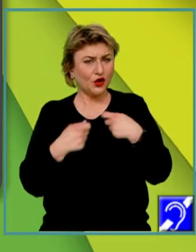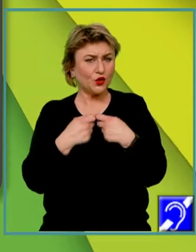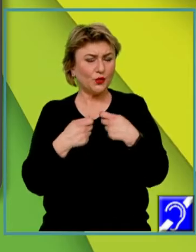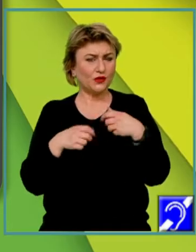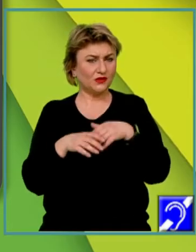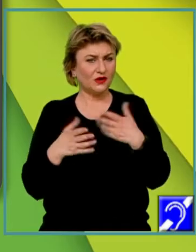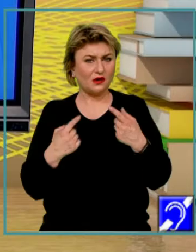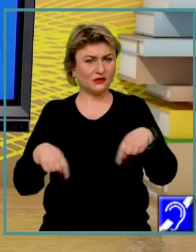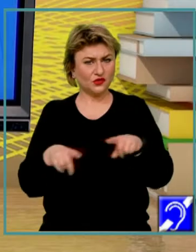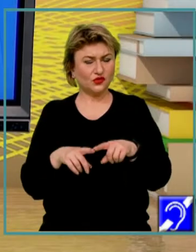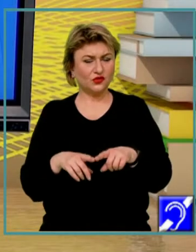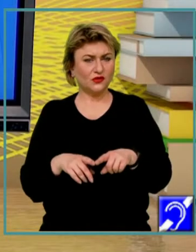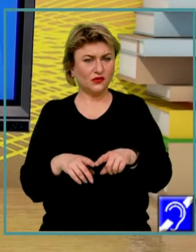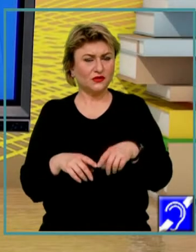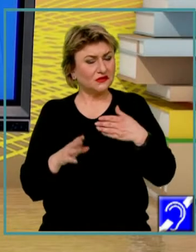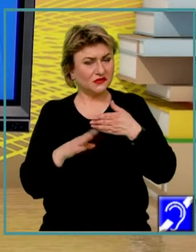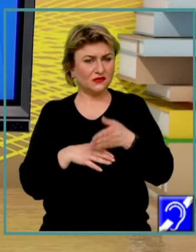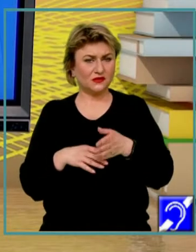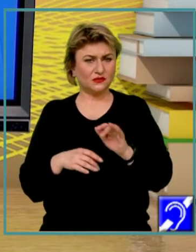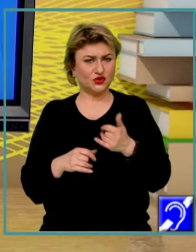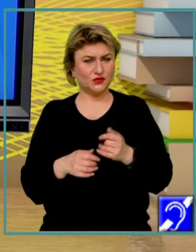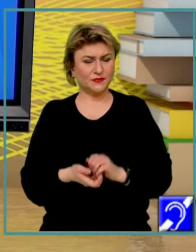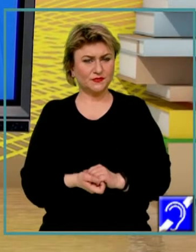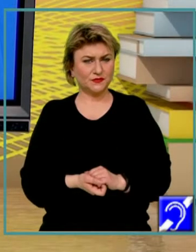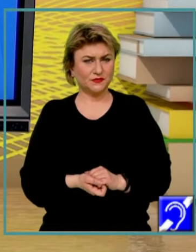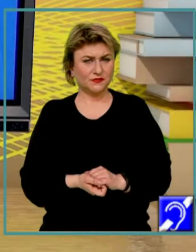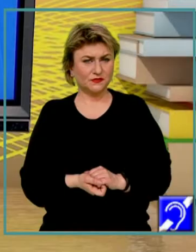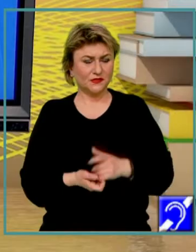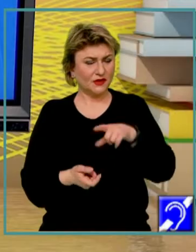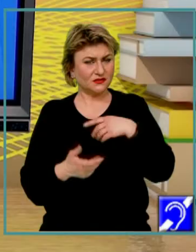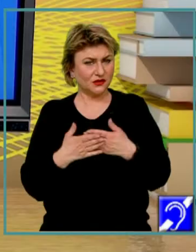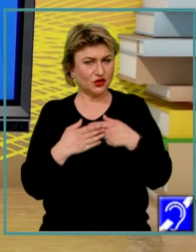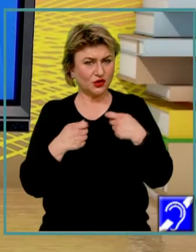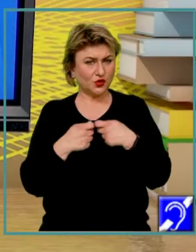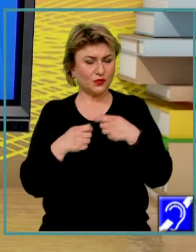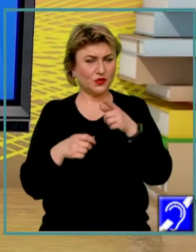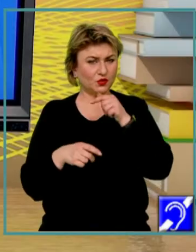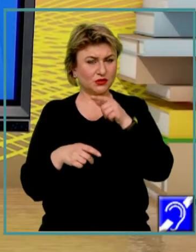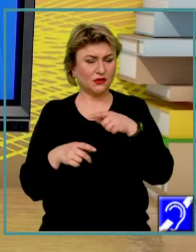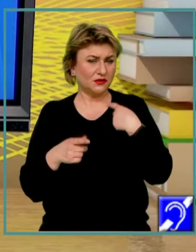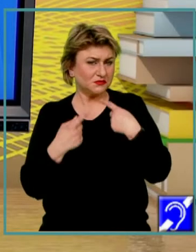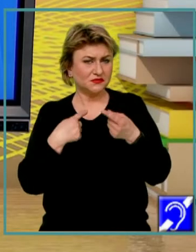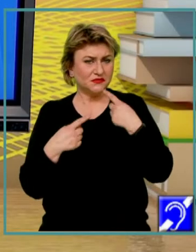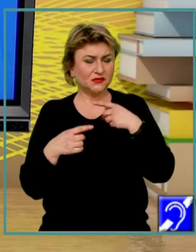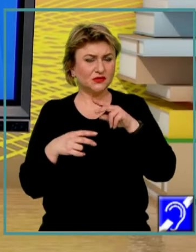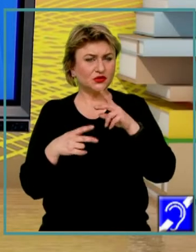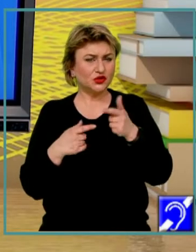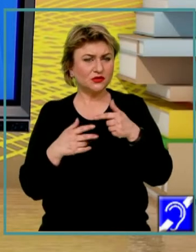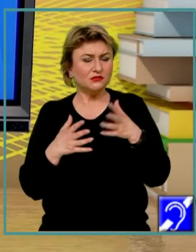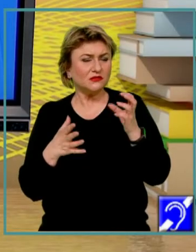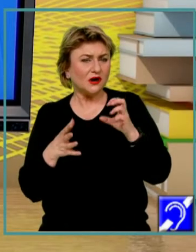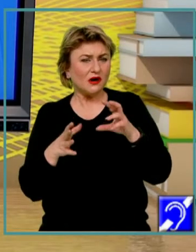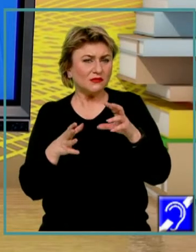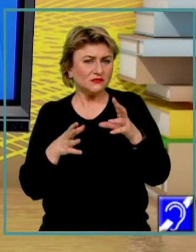care noi ne integrăm. Este acel grup unde relaționăm, asimilăm norme și